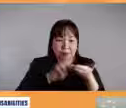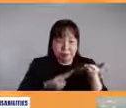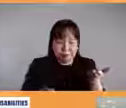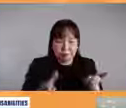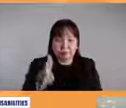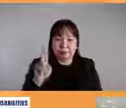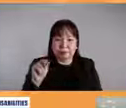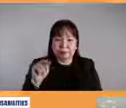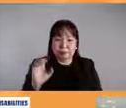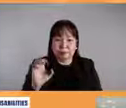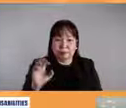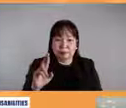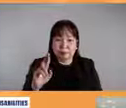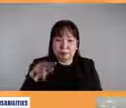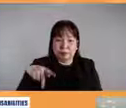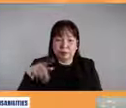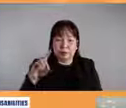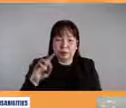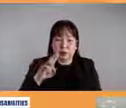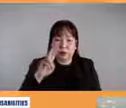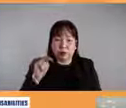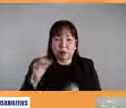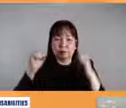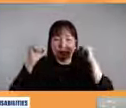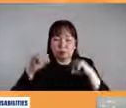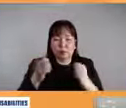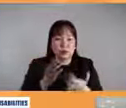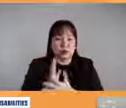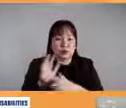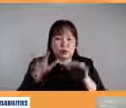of persons with disabilities.